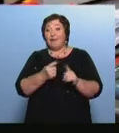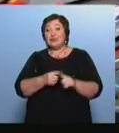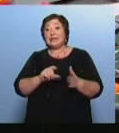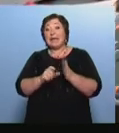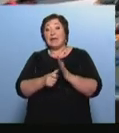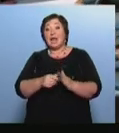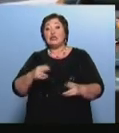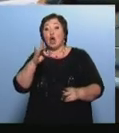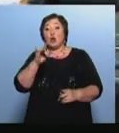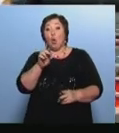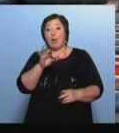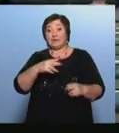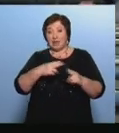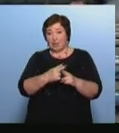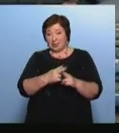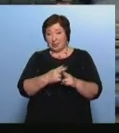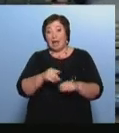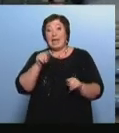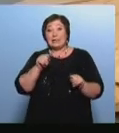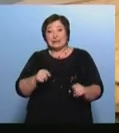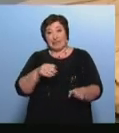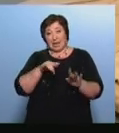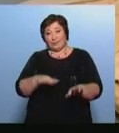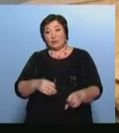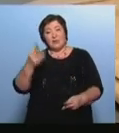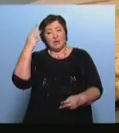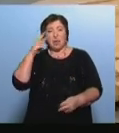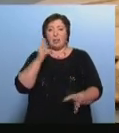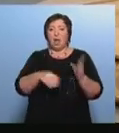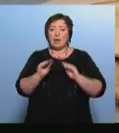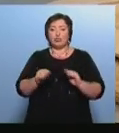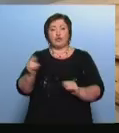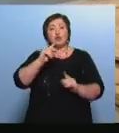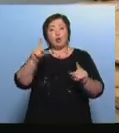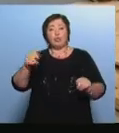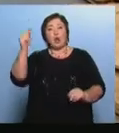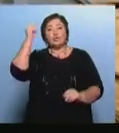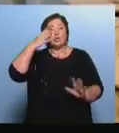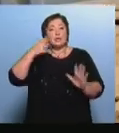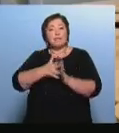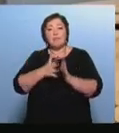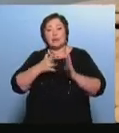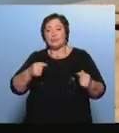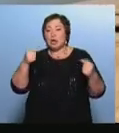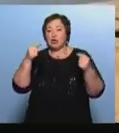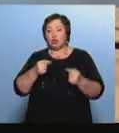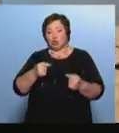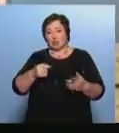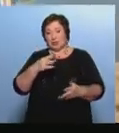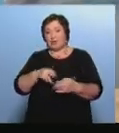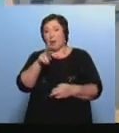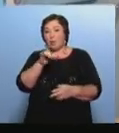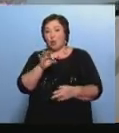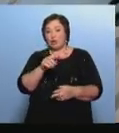робототехники и хай-тек-цех Здесь только современное оборудование Чтобы школьники учились максимально четко и точно Создавать прототипы